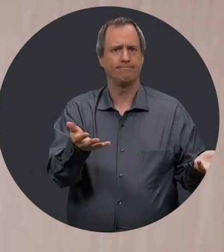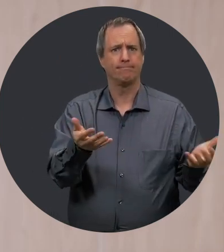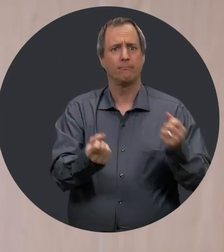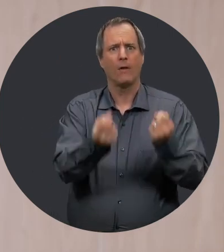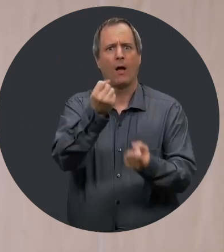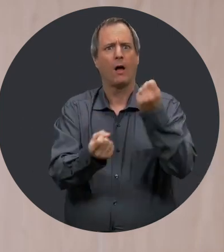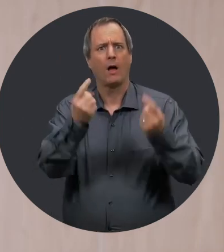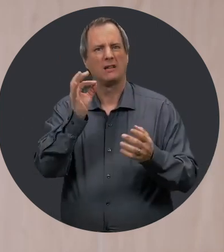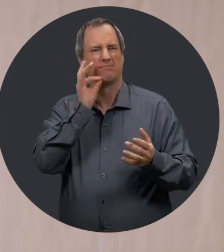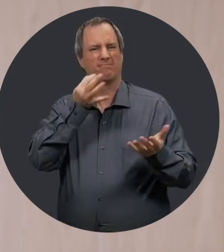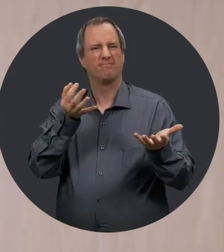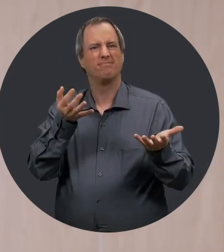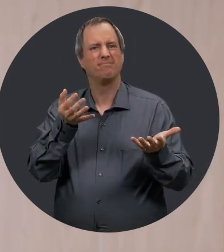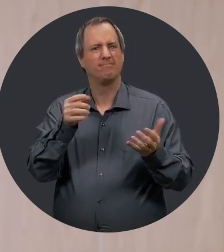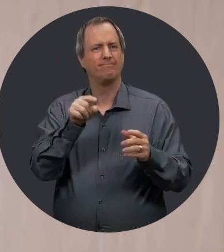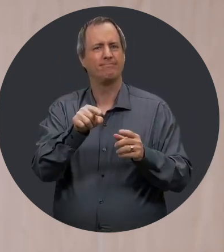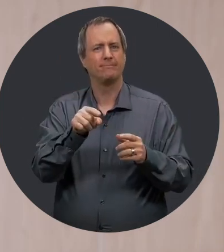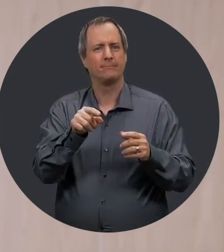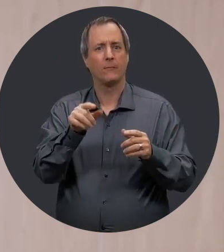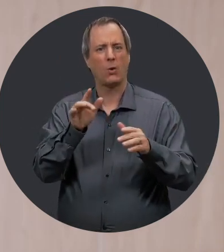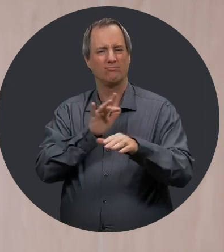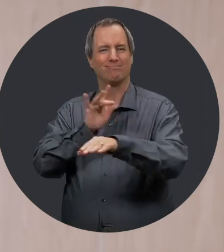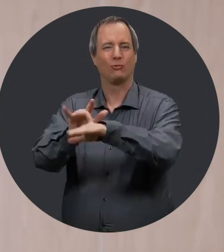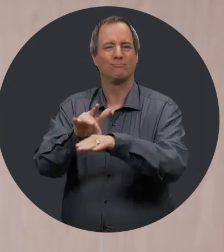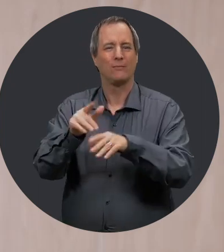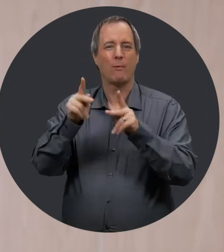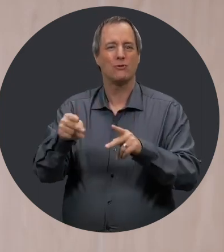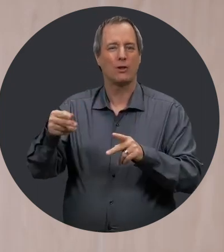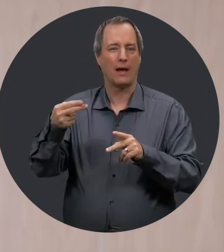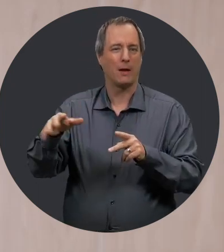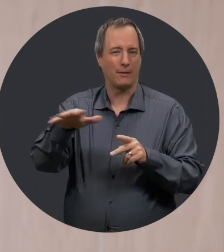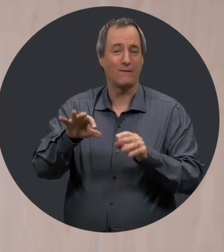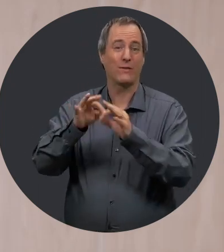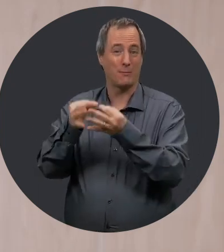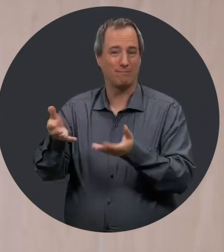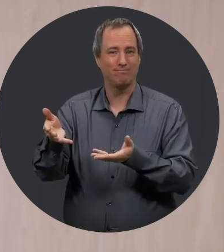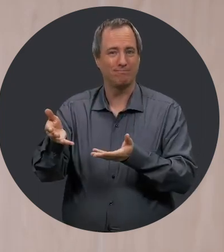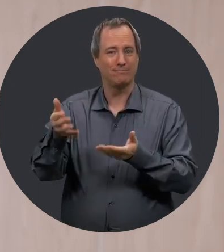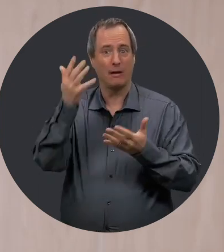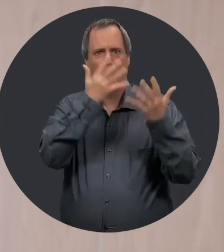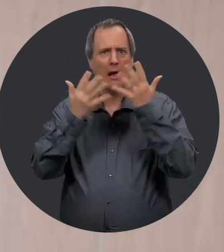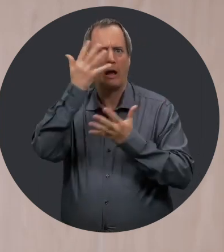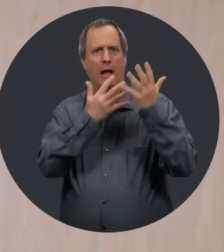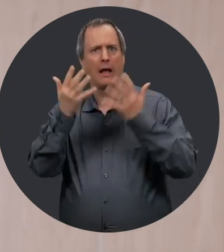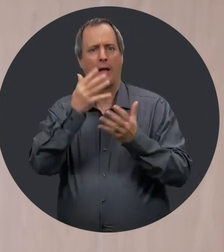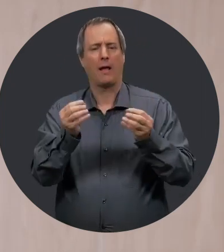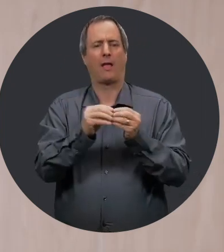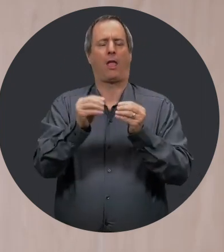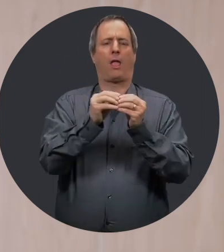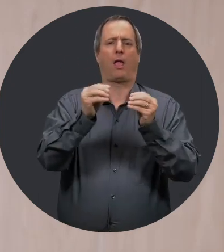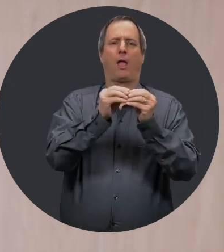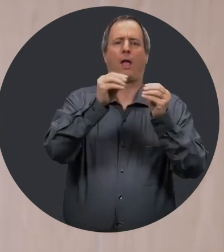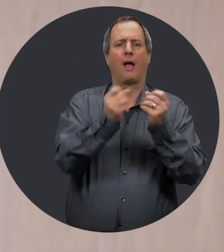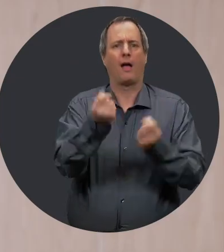-19 occasionne particulièrement chez un grand nombre de personnes handicapées et leurs familles son lot d'inquiétudes et